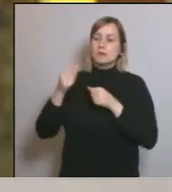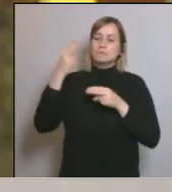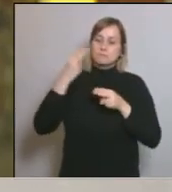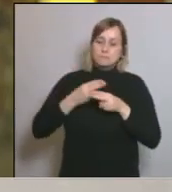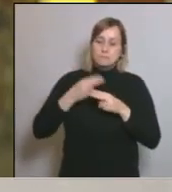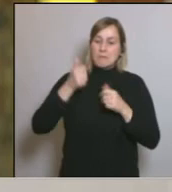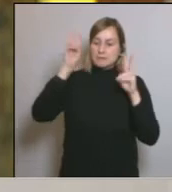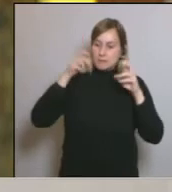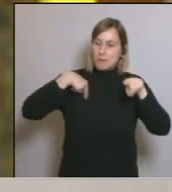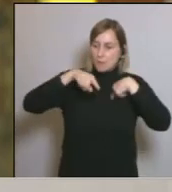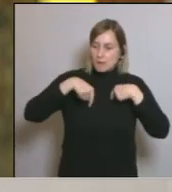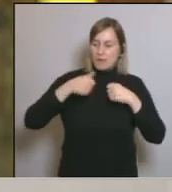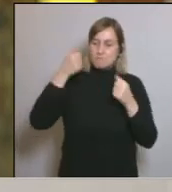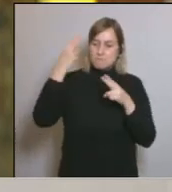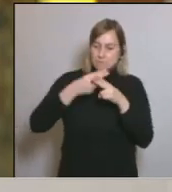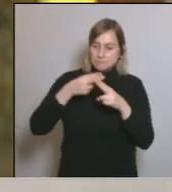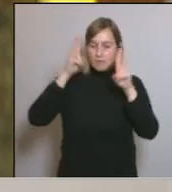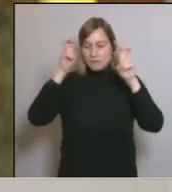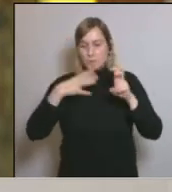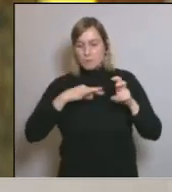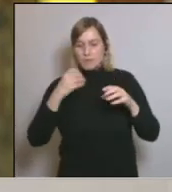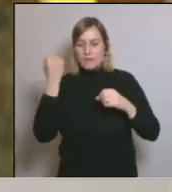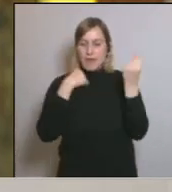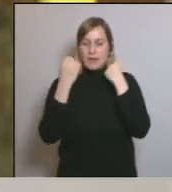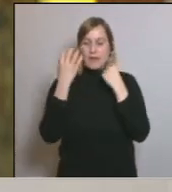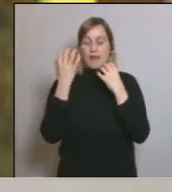i s'obria a estudiar restriccions d'activitat econòmica.